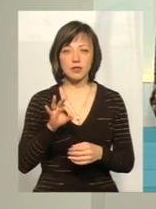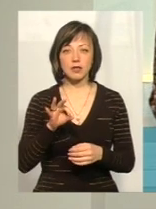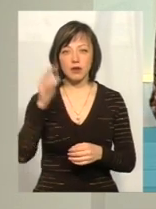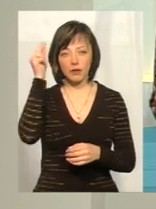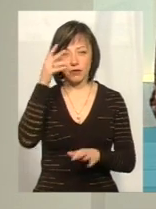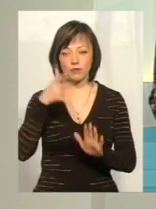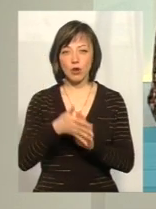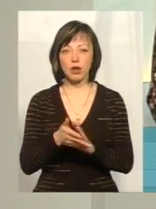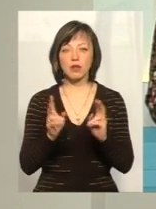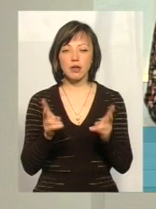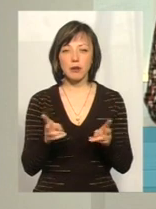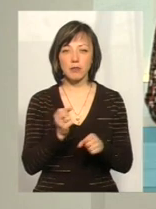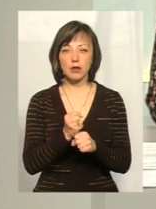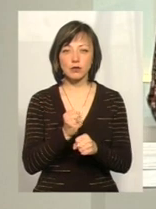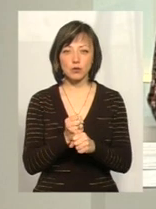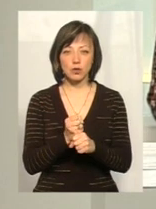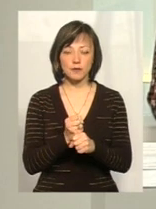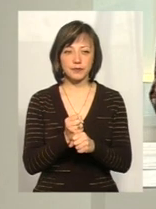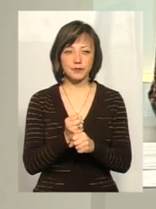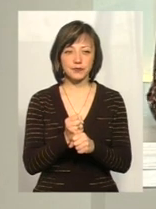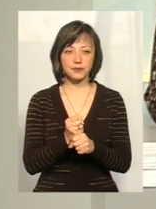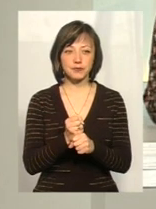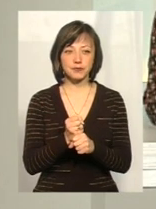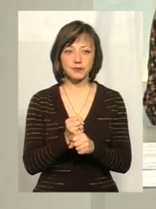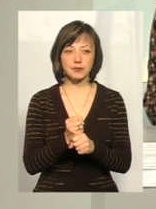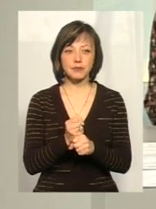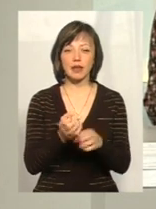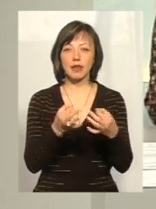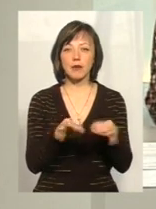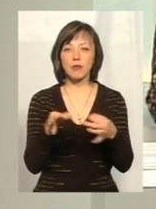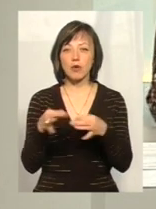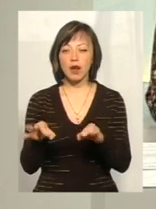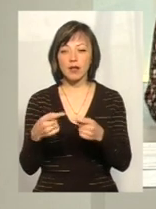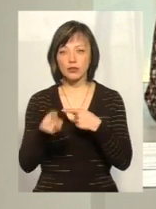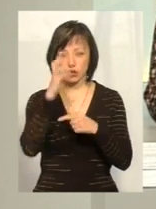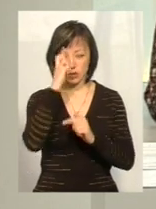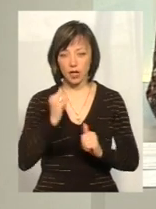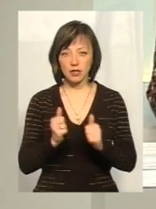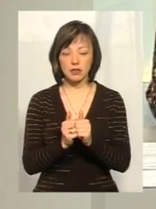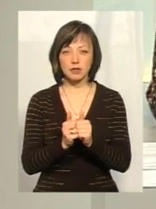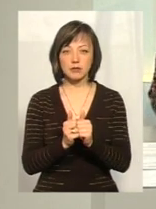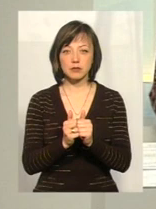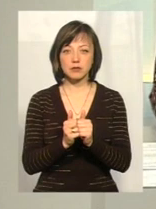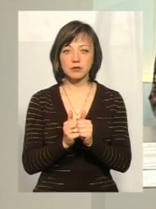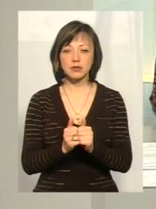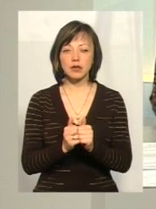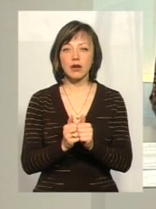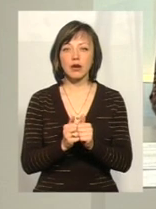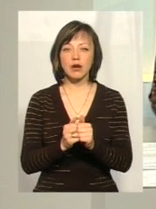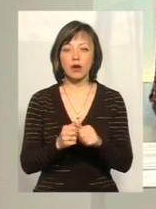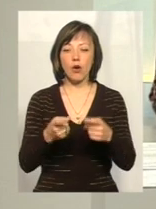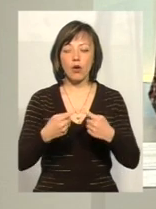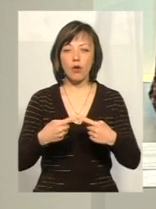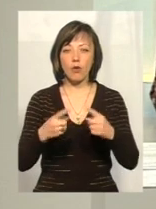вивчали, як працюють інструменти демократії, так і в інших країн, саме організації